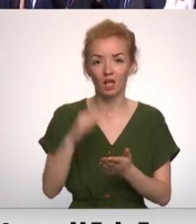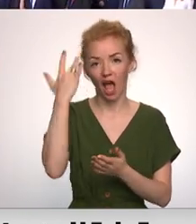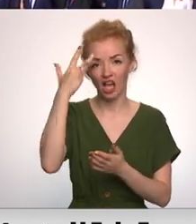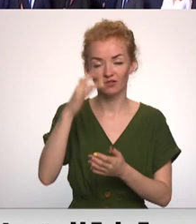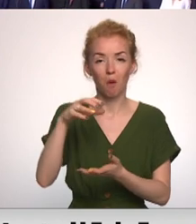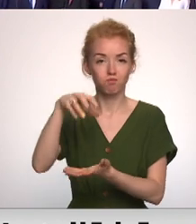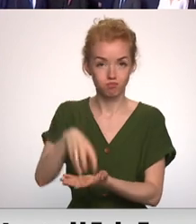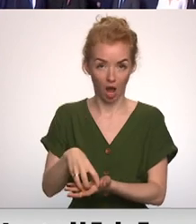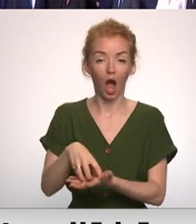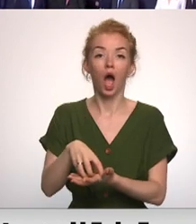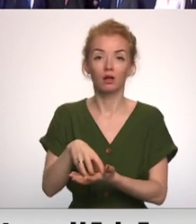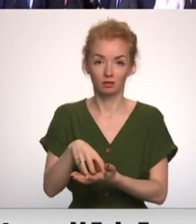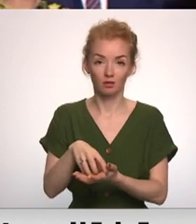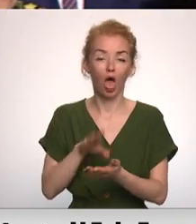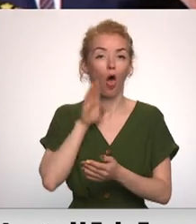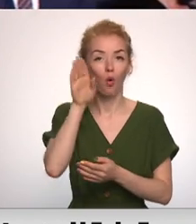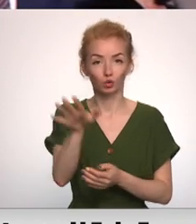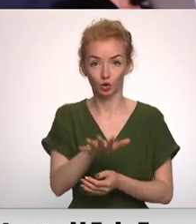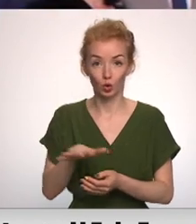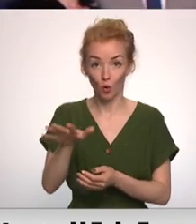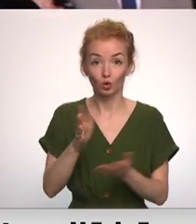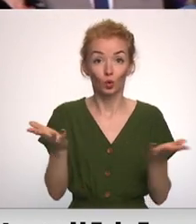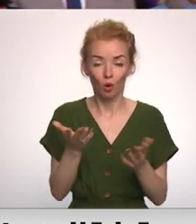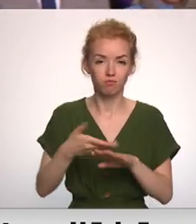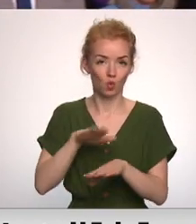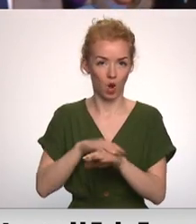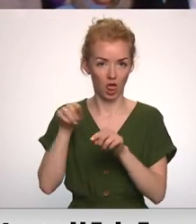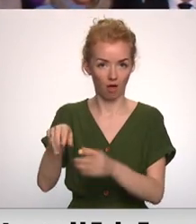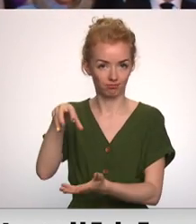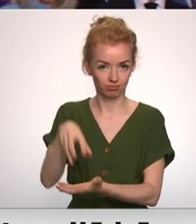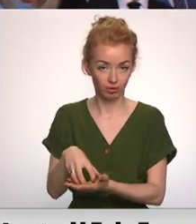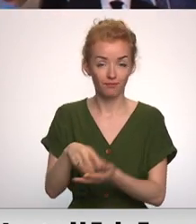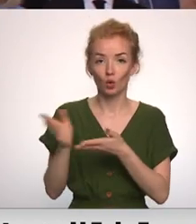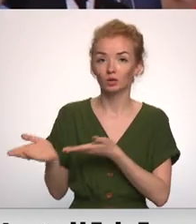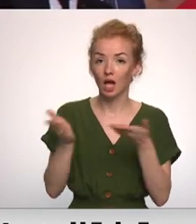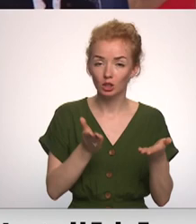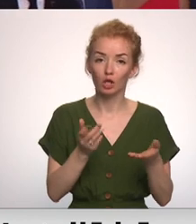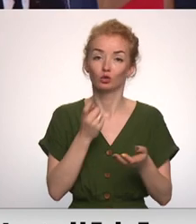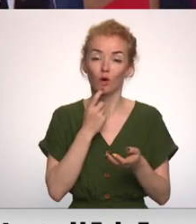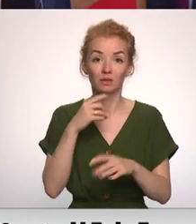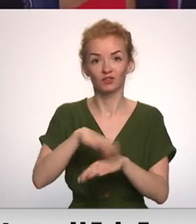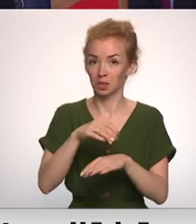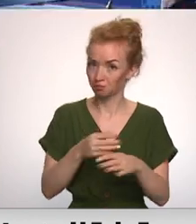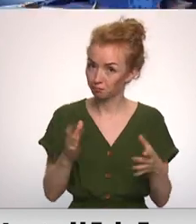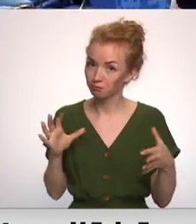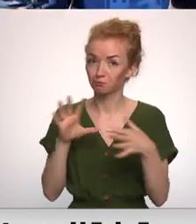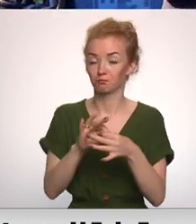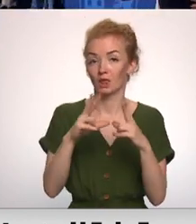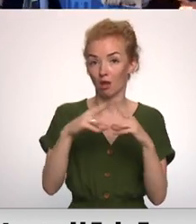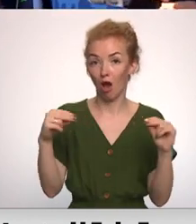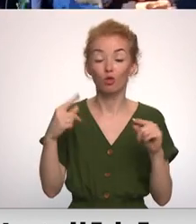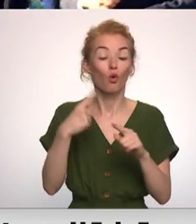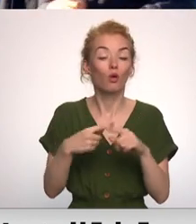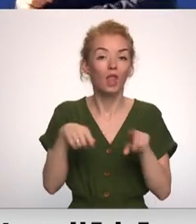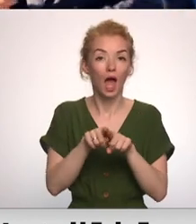alianses Austrum flangā. Tātad arī uzaicinājums Somijai un Zviedrijai pievienoties NATO. Un